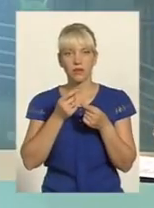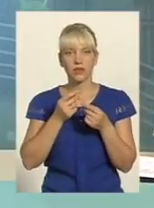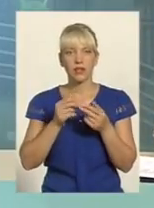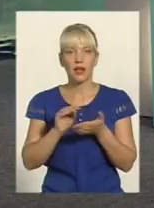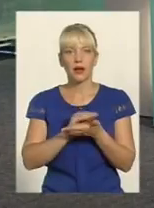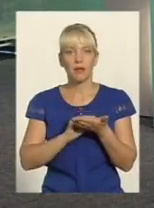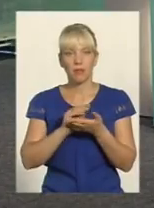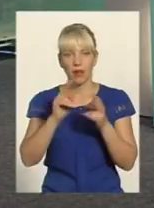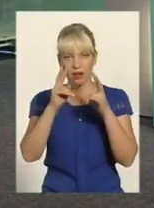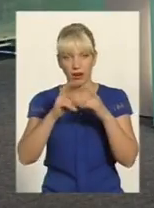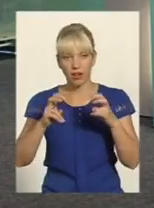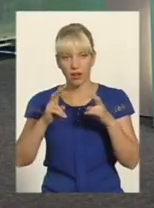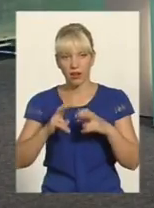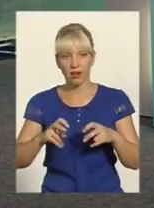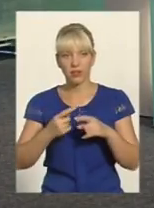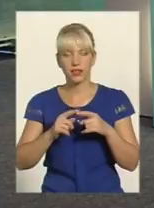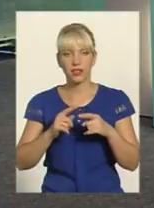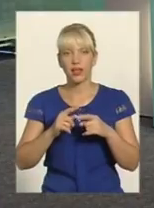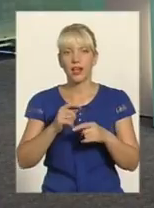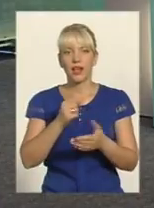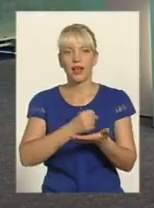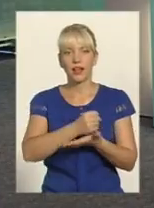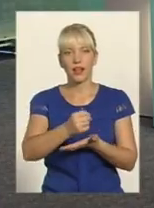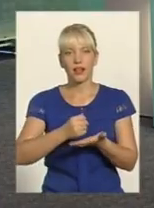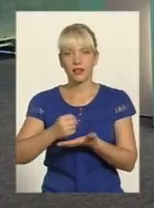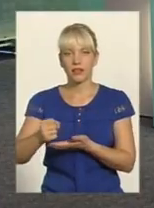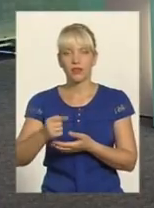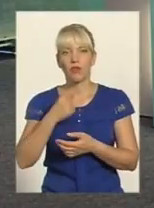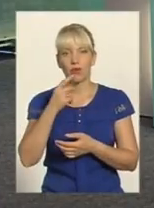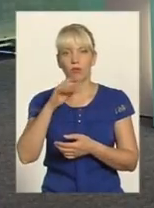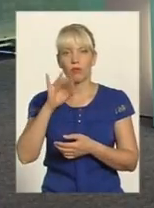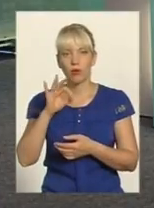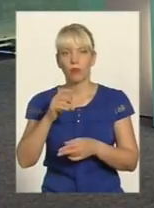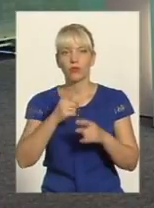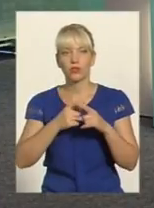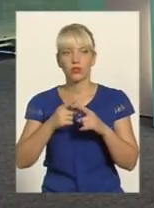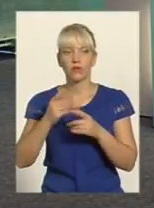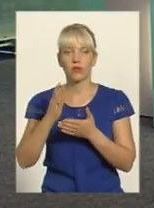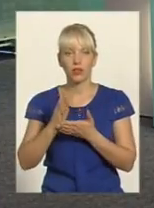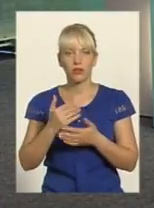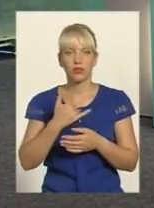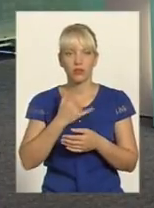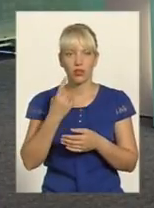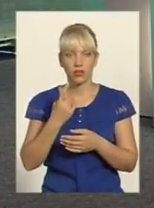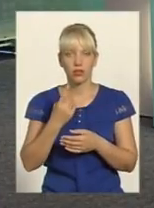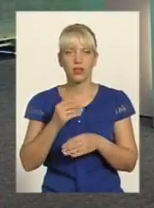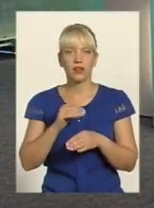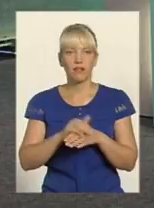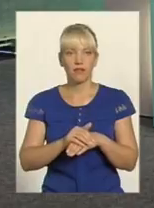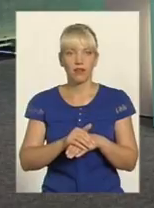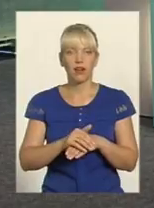про позитив, але маємо прецедент, який представники преси взяли на озброєння Говорячи про